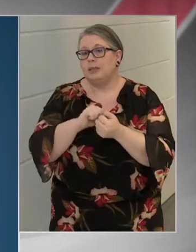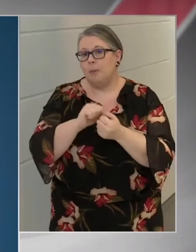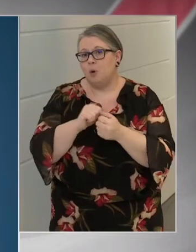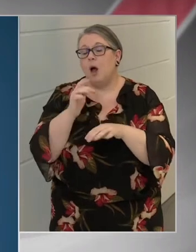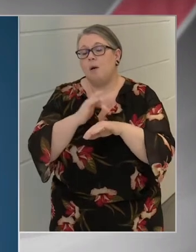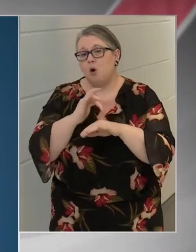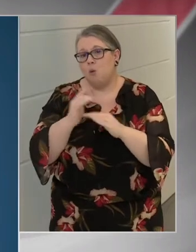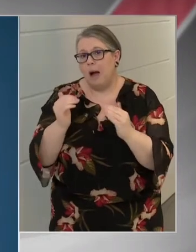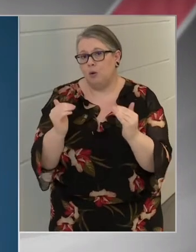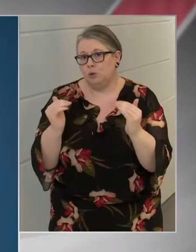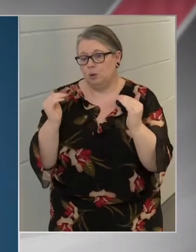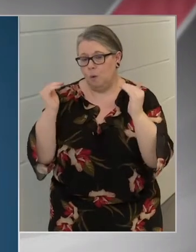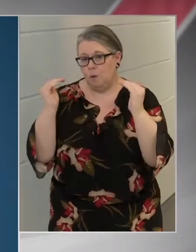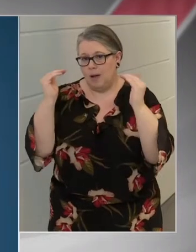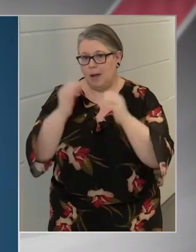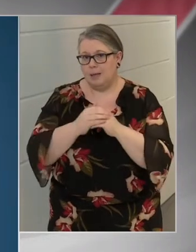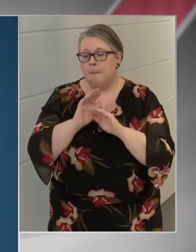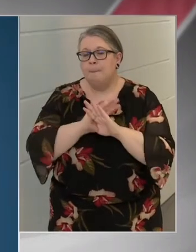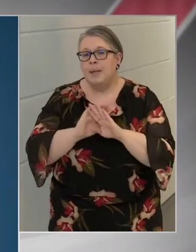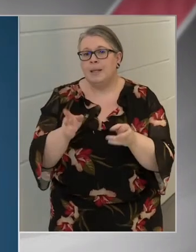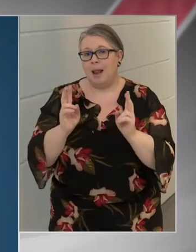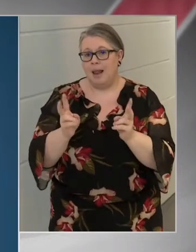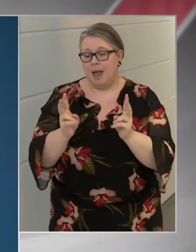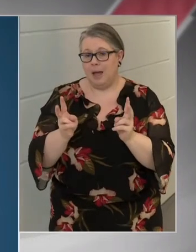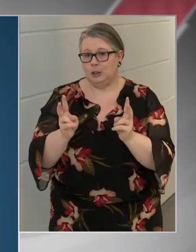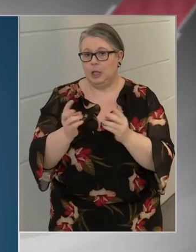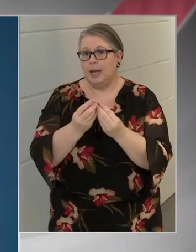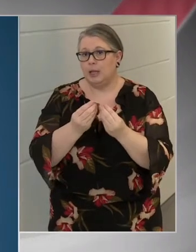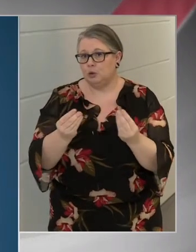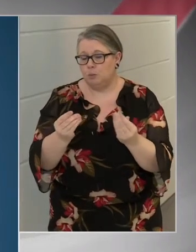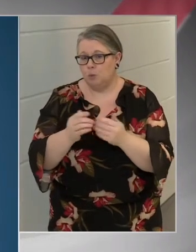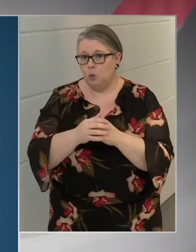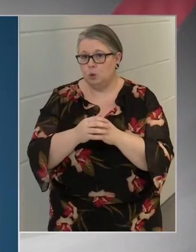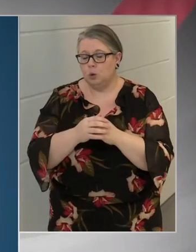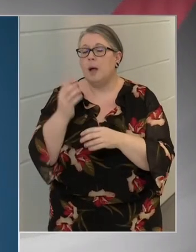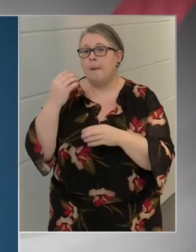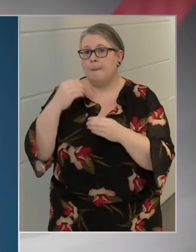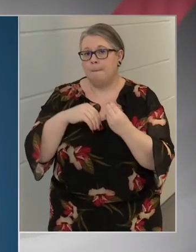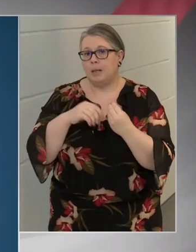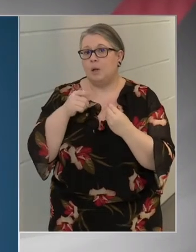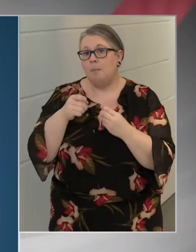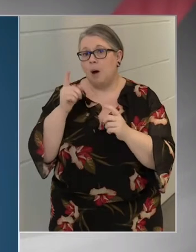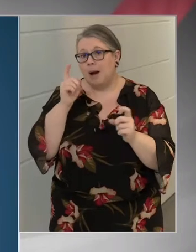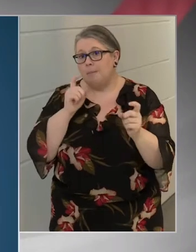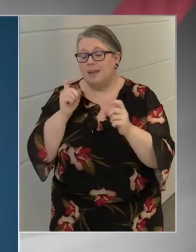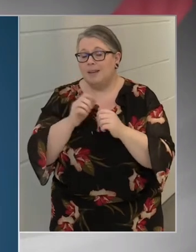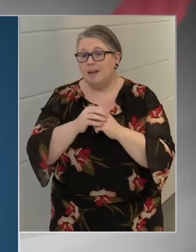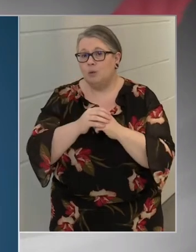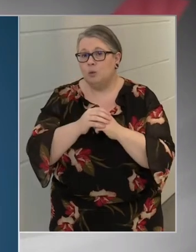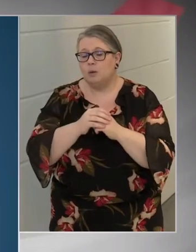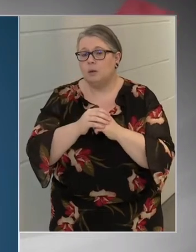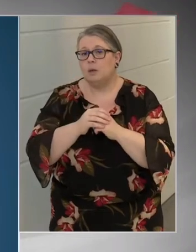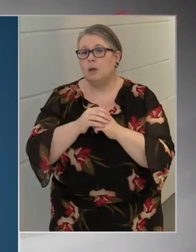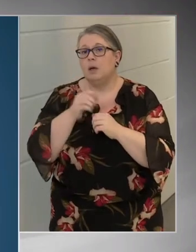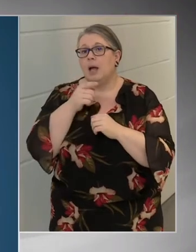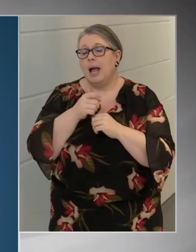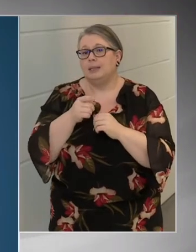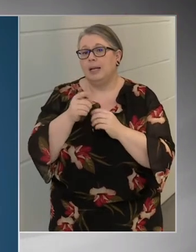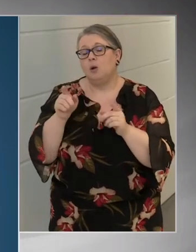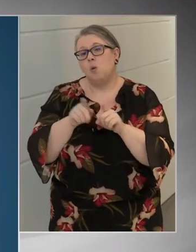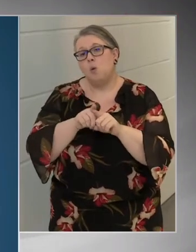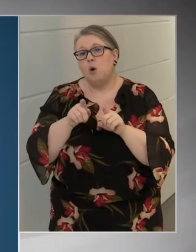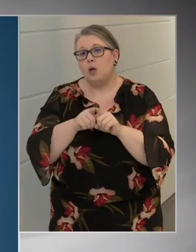igyekszünk növelni minden lehetséges módon, hiszen abban reménykedünk, hogy ez egy